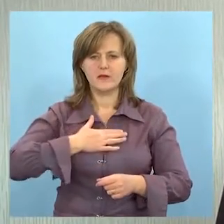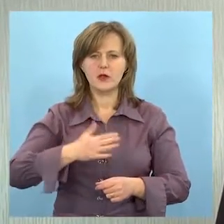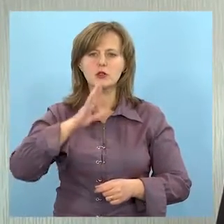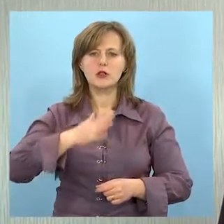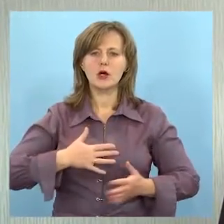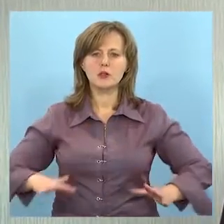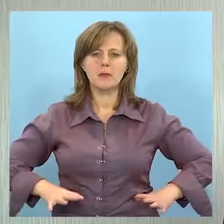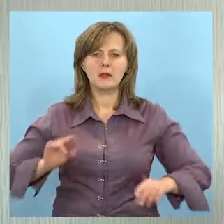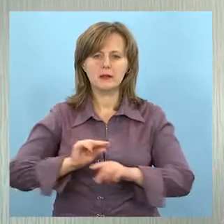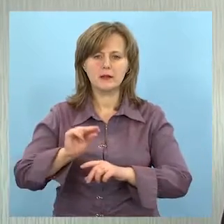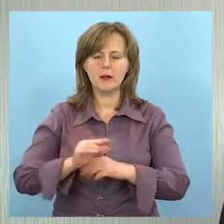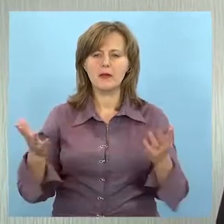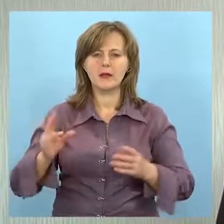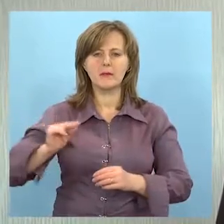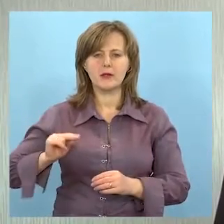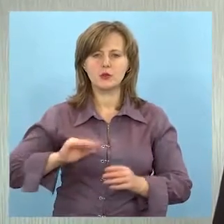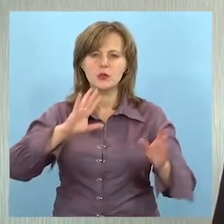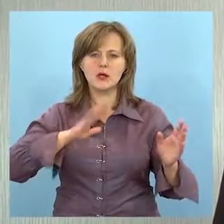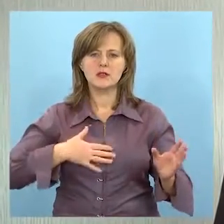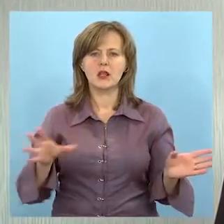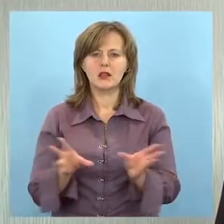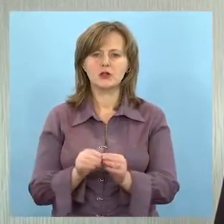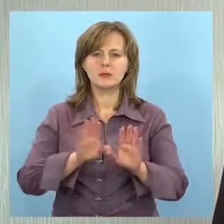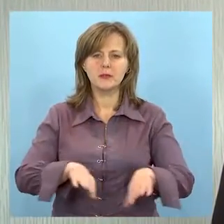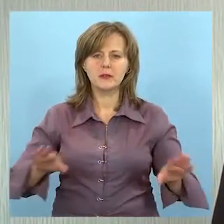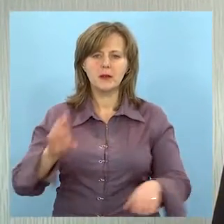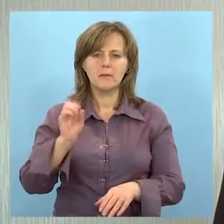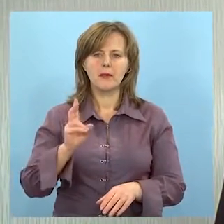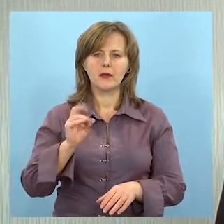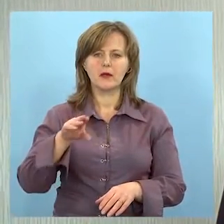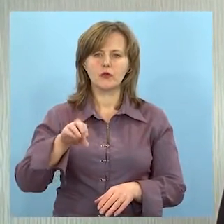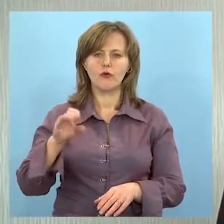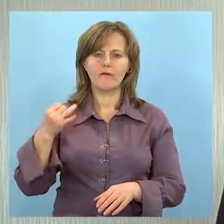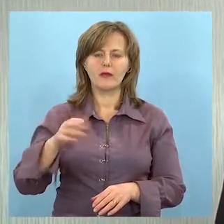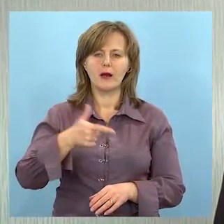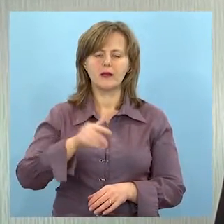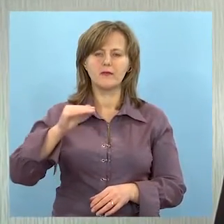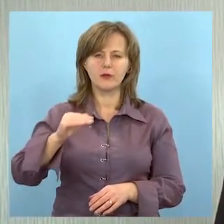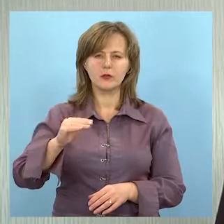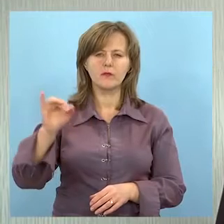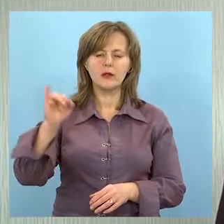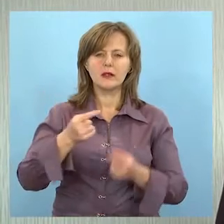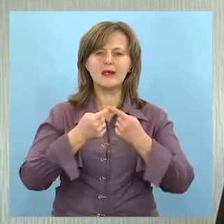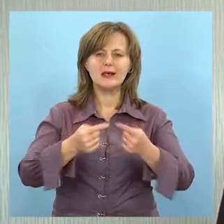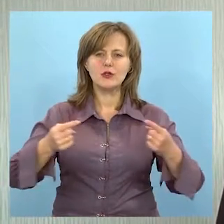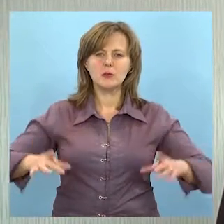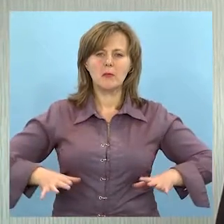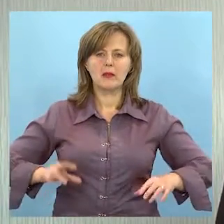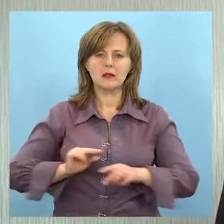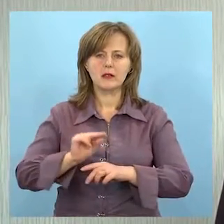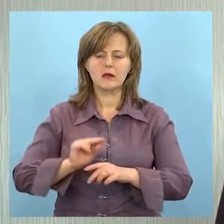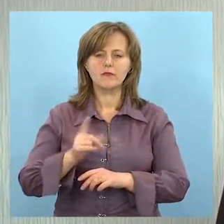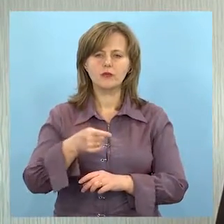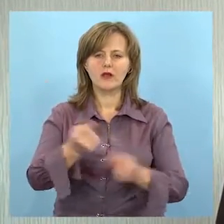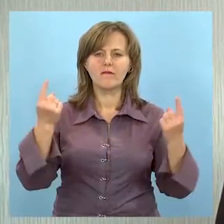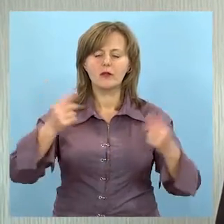нашим тренерам, які працюють з нашими дітьми, Бекетовій Галіні Федорівні і іншим